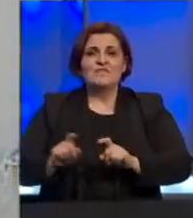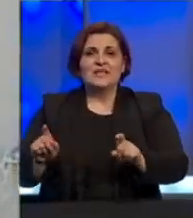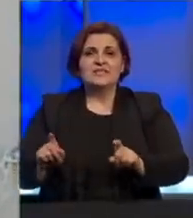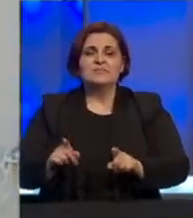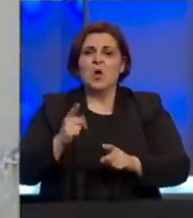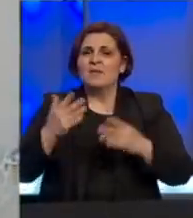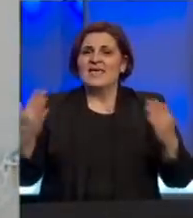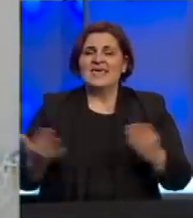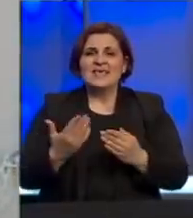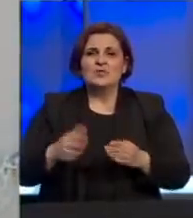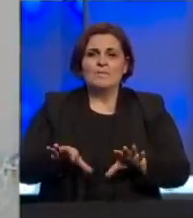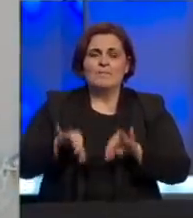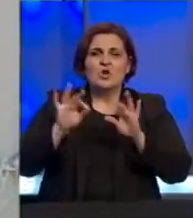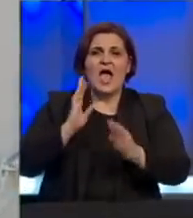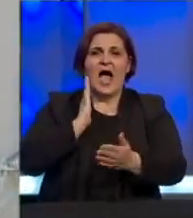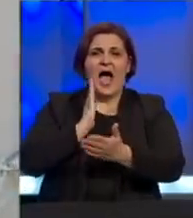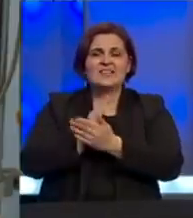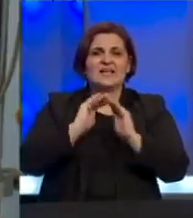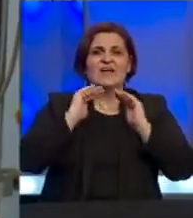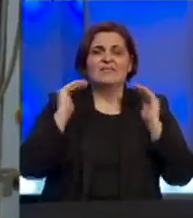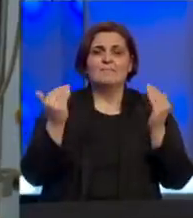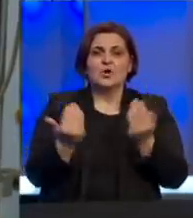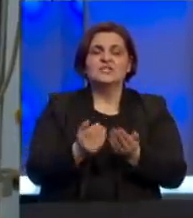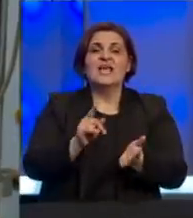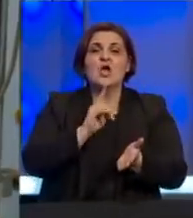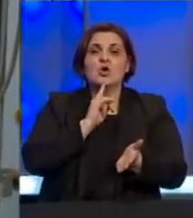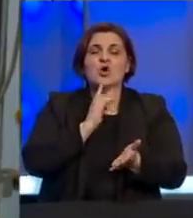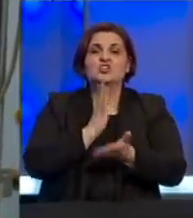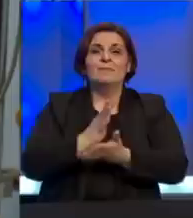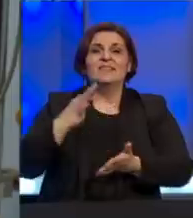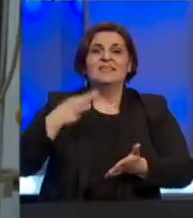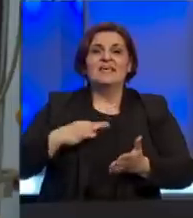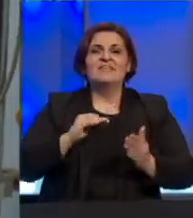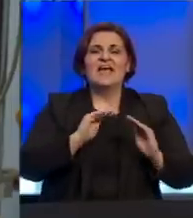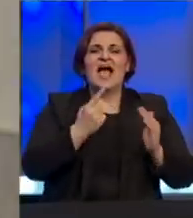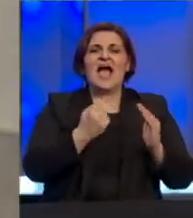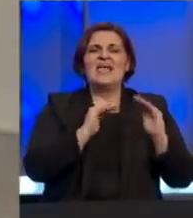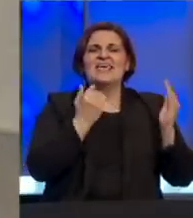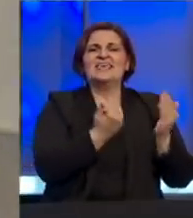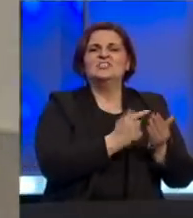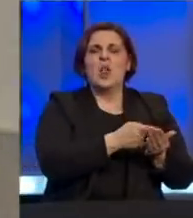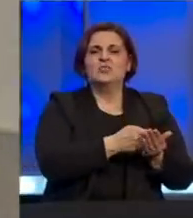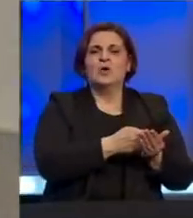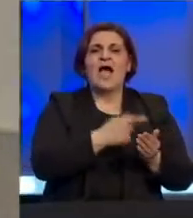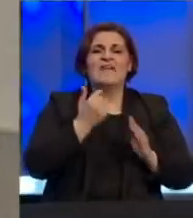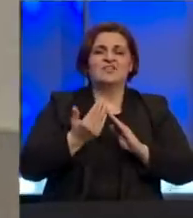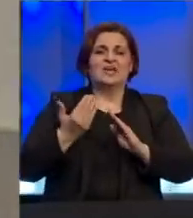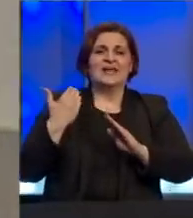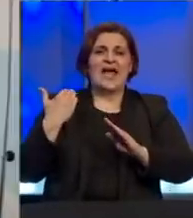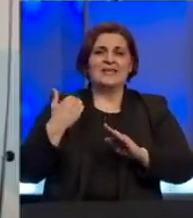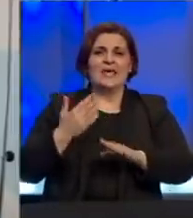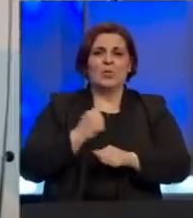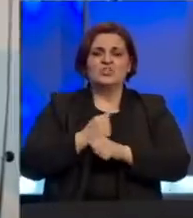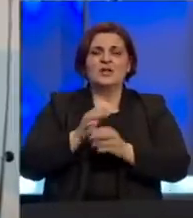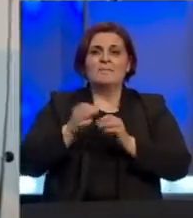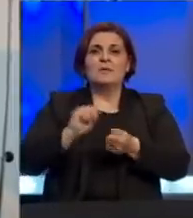hitno pristupilo pro nalaženju adekvatnih prostorija koje će biti u funkciji izolatorija, a sve druge, ranije poduzete mjere